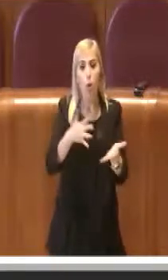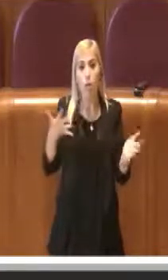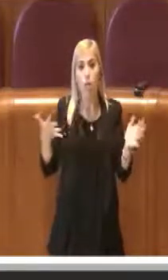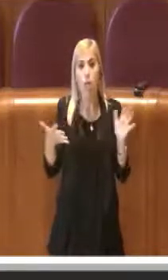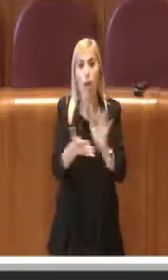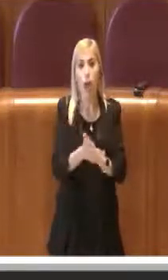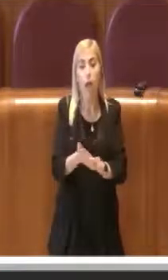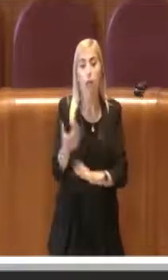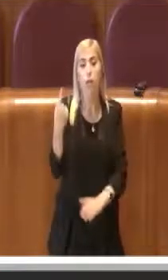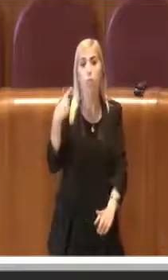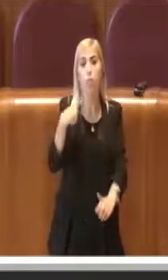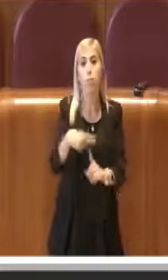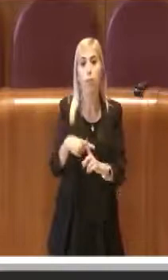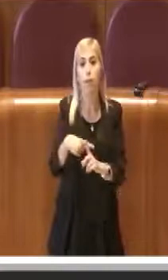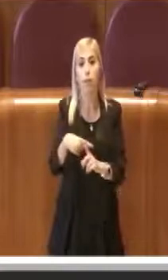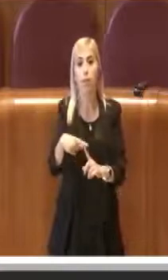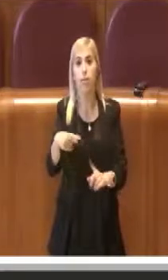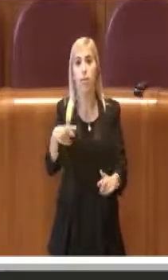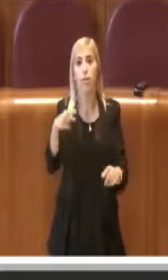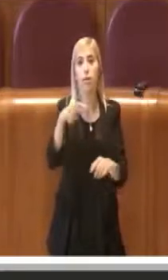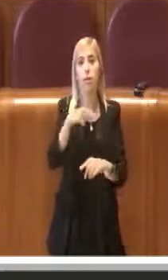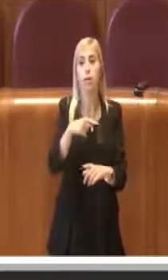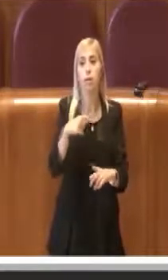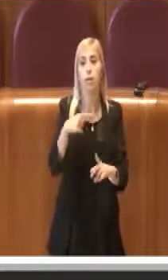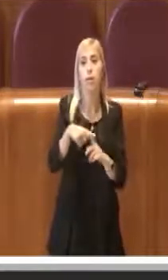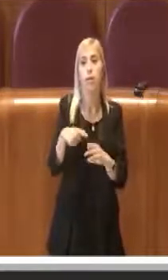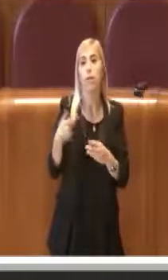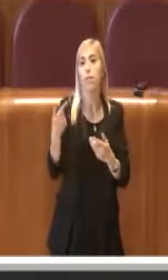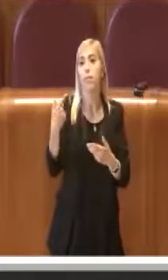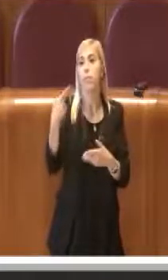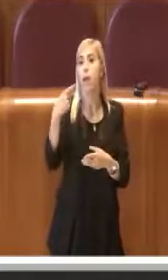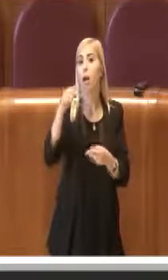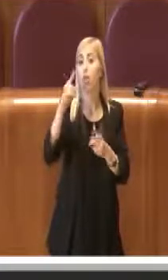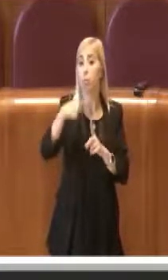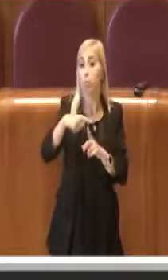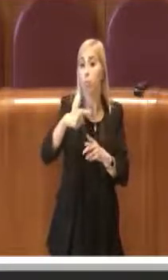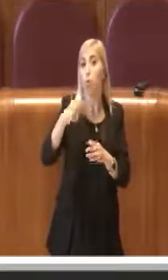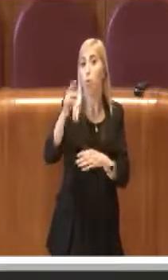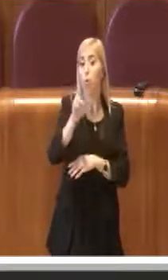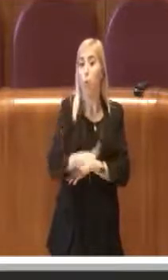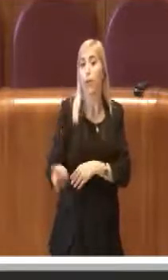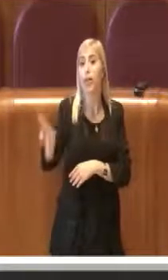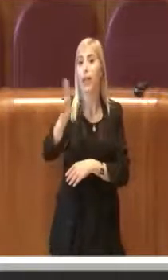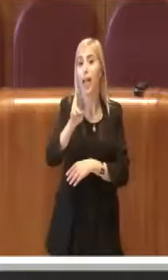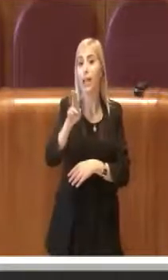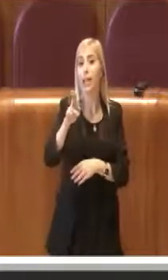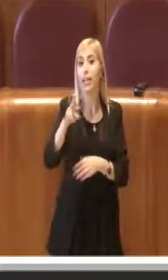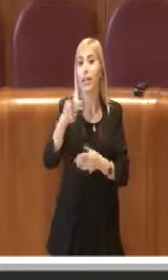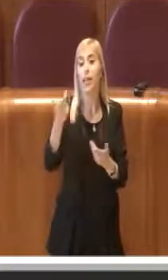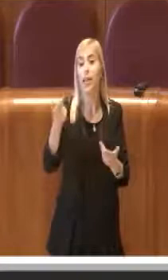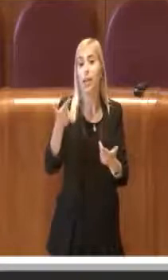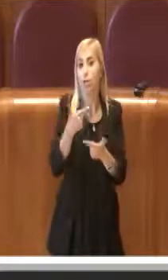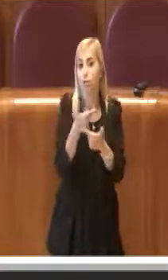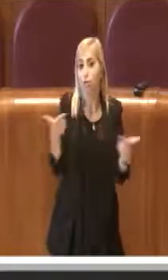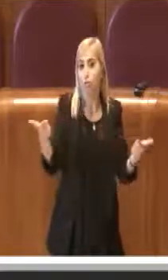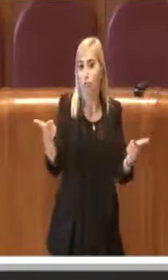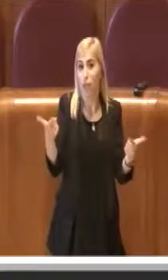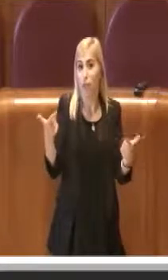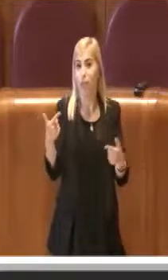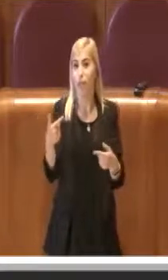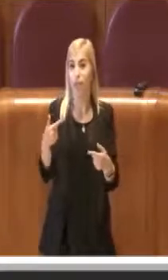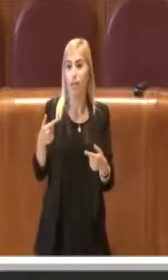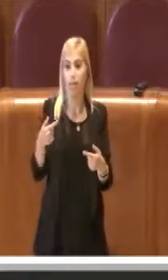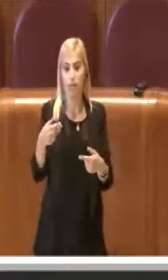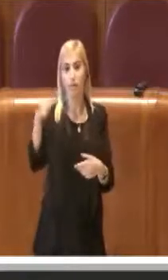utenze e tutte le spese che sono andate avanti. Tra l'altro proprio questo fine settimana c'è stata un